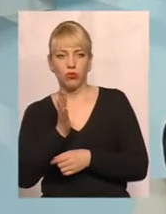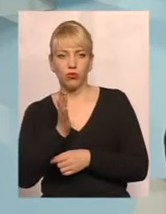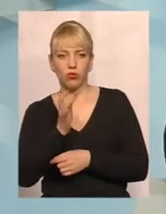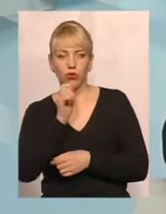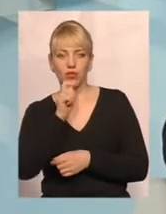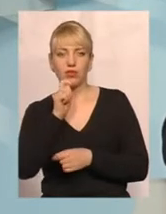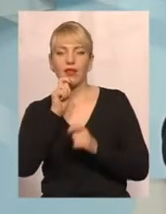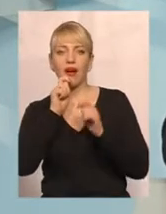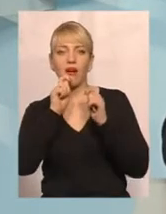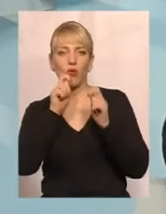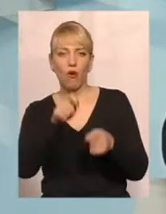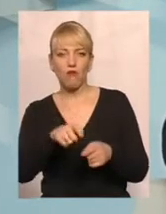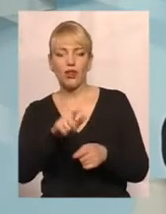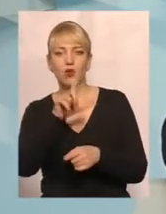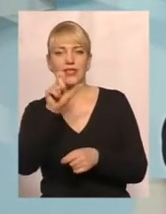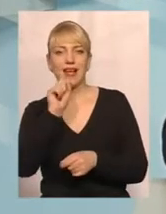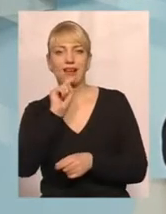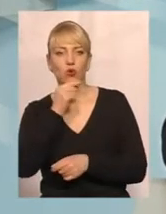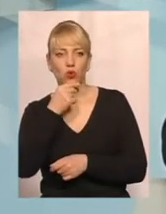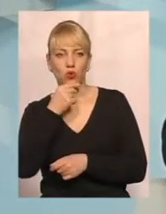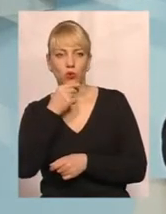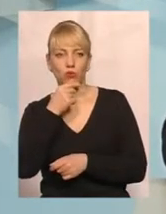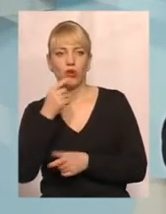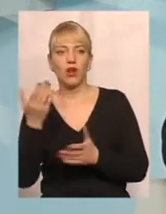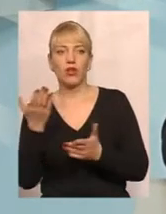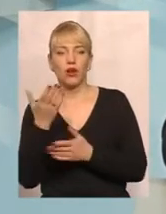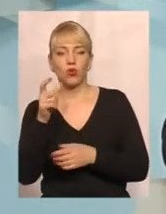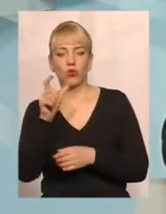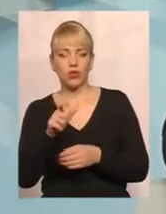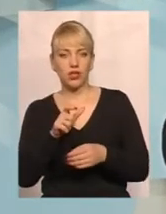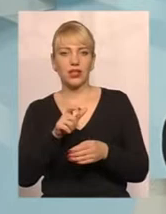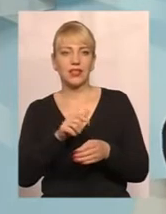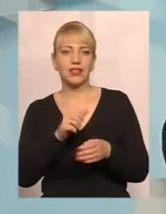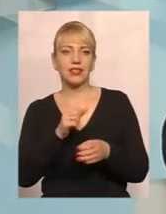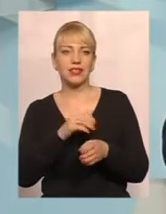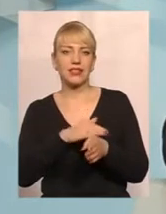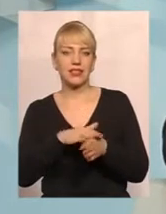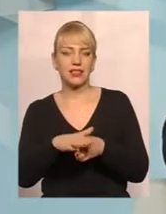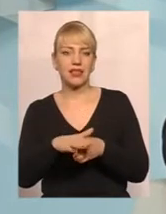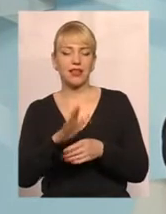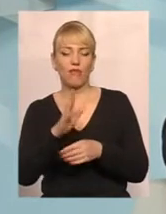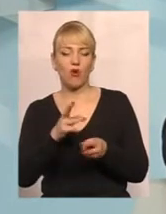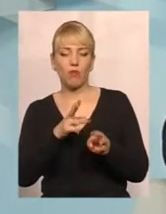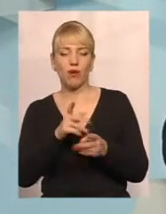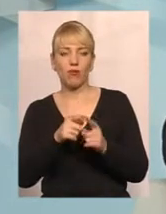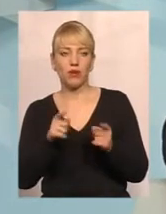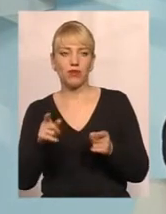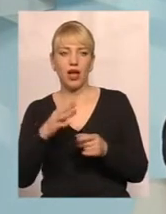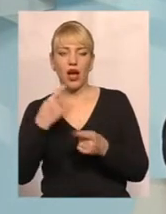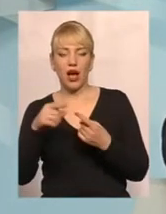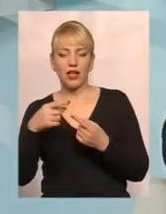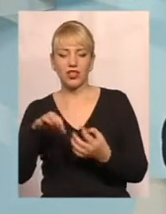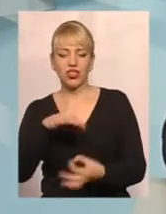даровано за ту економію, яку... Людина з'яснила в опаленій період. жаль, всі решта залишки були